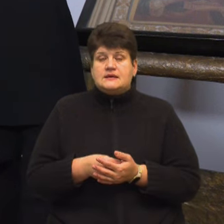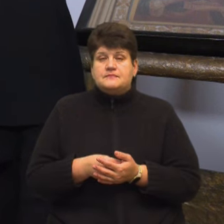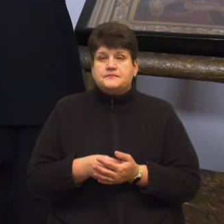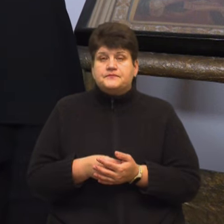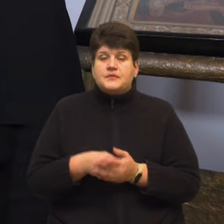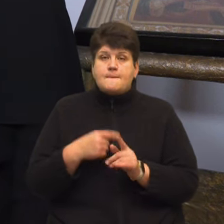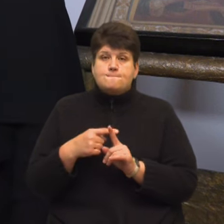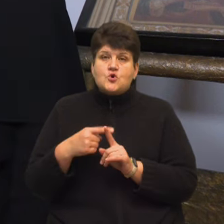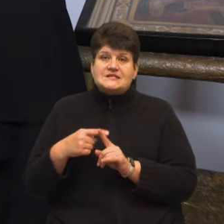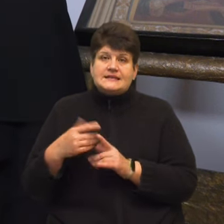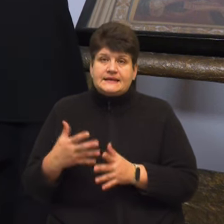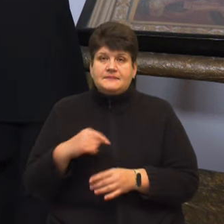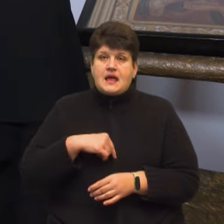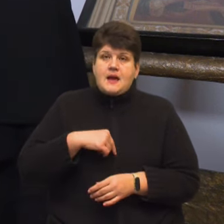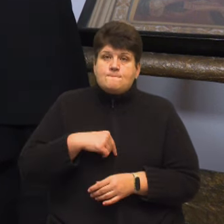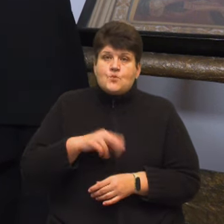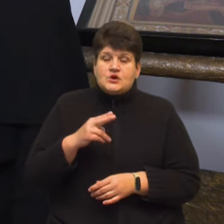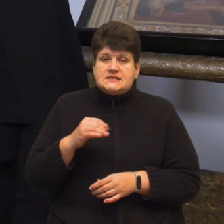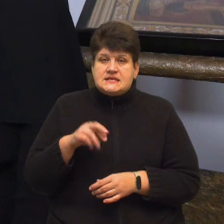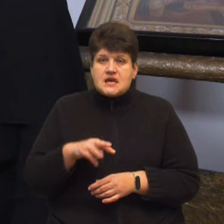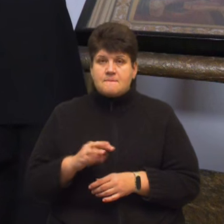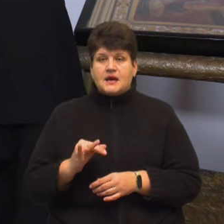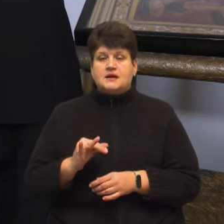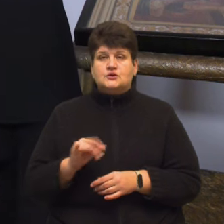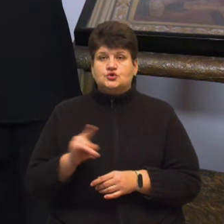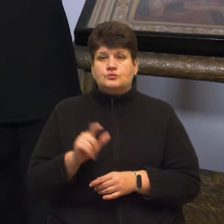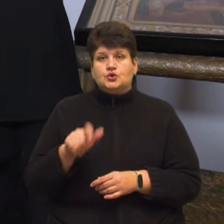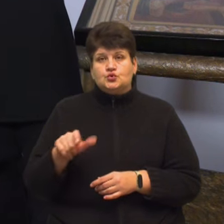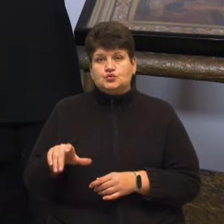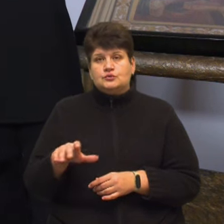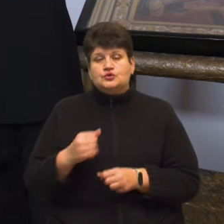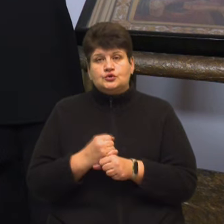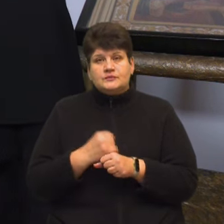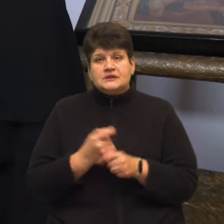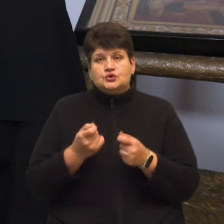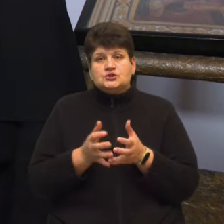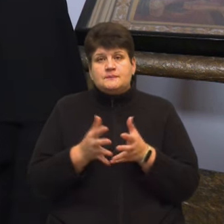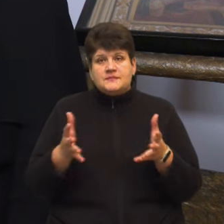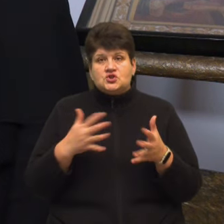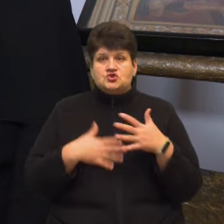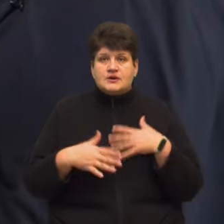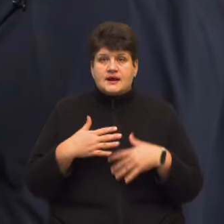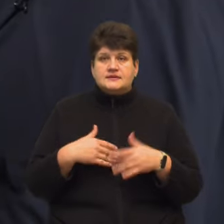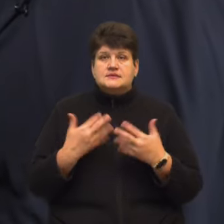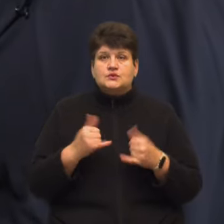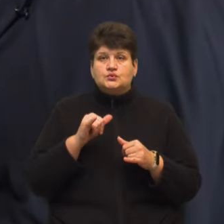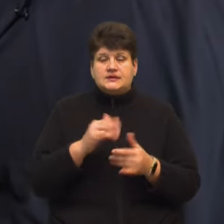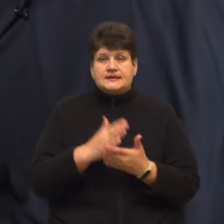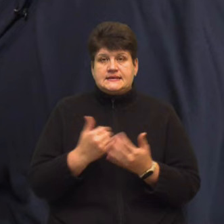позитивними емоціями, щоб людям зробити трохи більше радості, як в них є зараз.